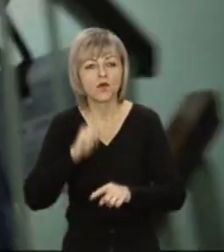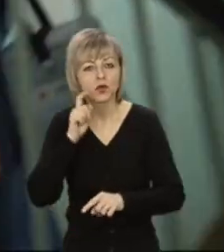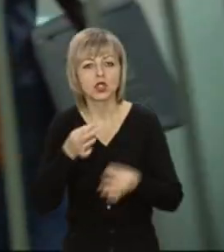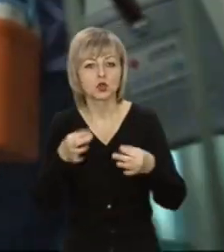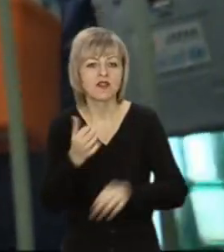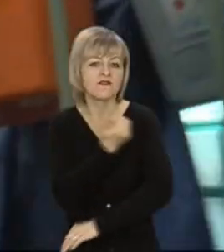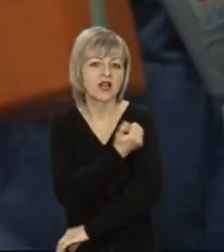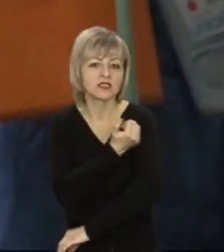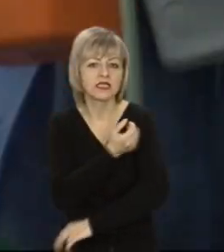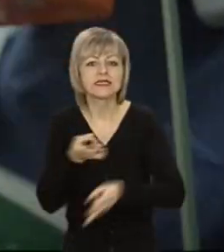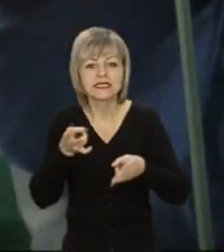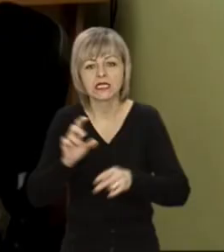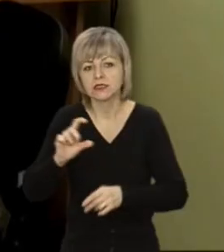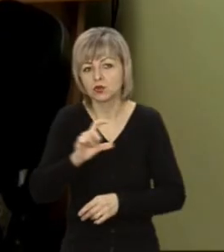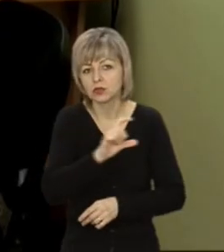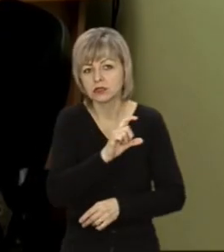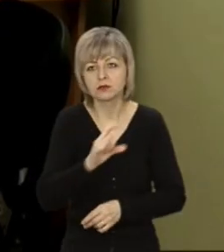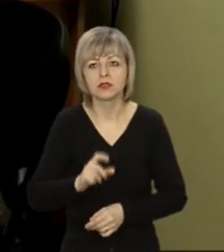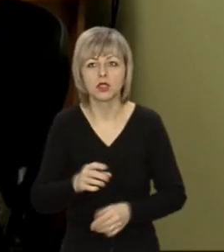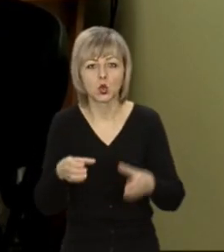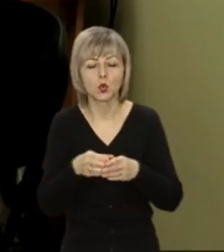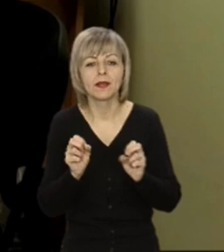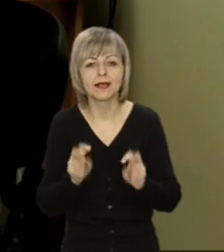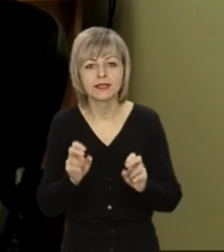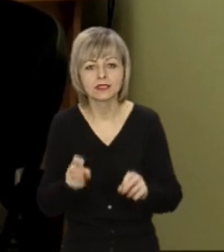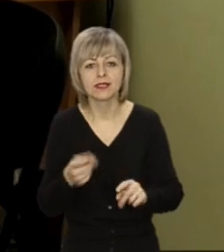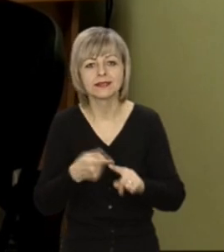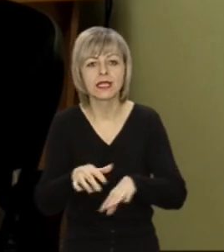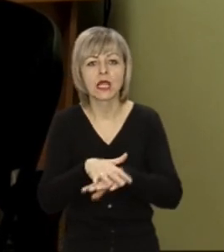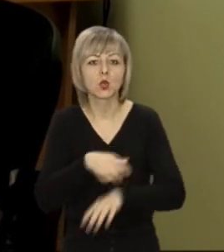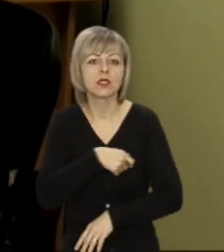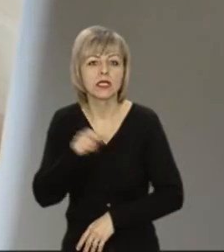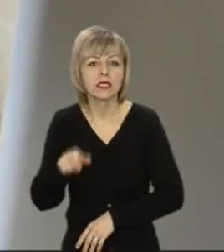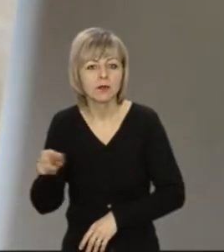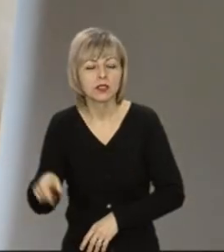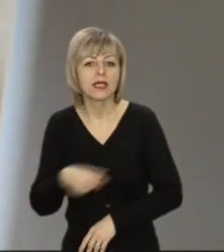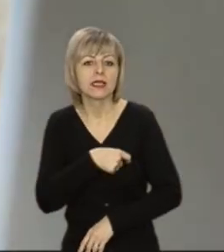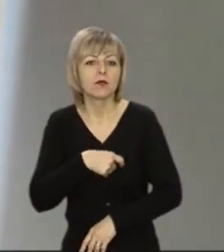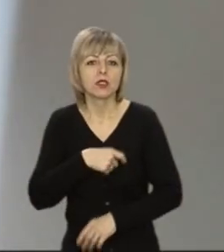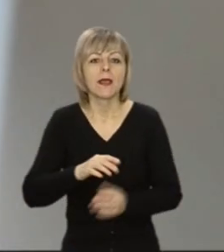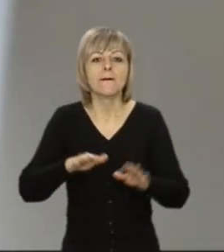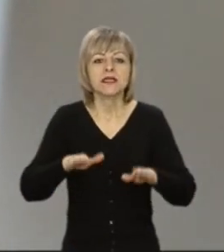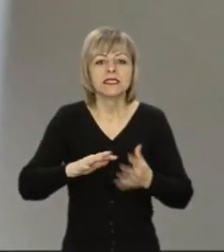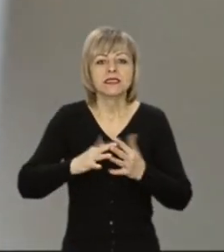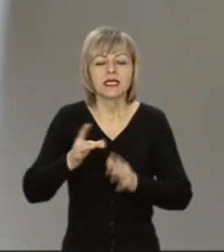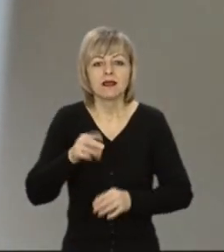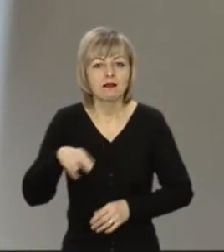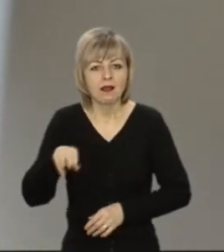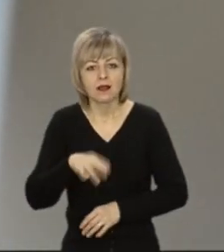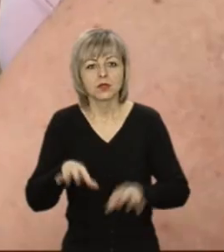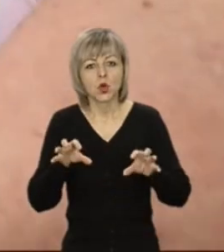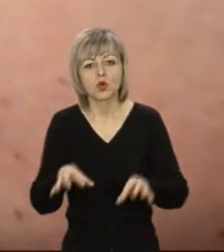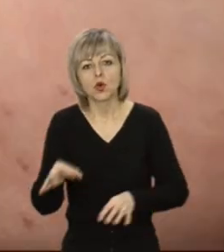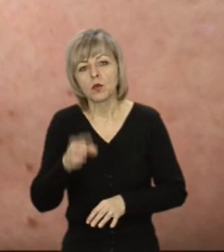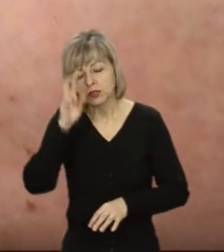дозволили вакцинувати залишковими дозами групи ризику. Йдеться про народних депутатів, депутатів обласних міських та сільських рад, голів обласних